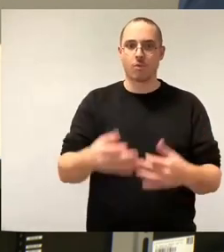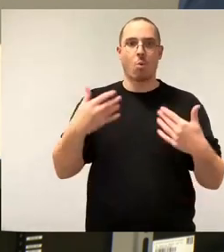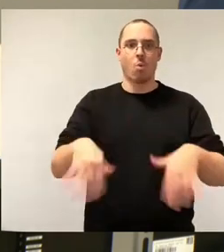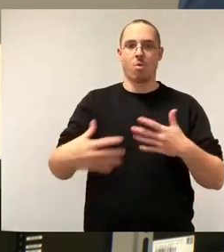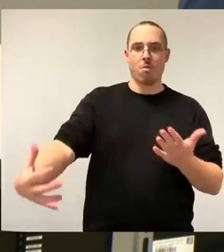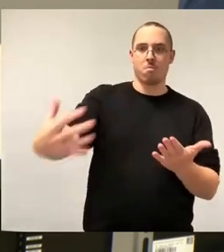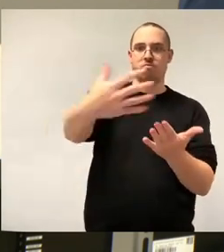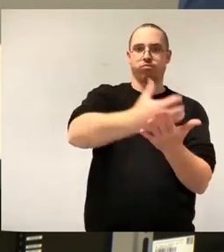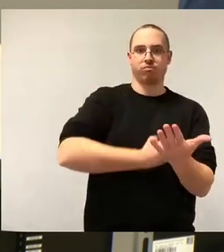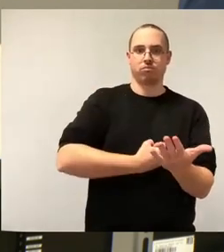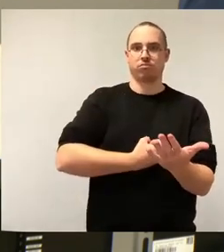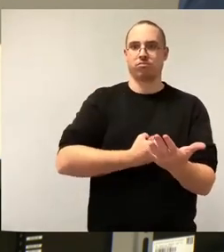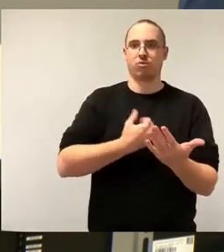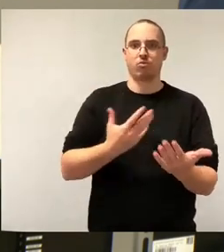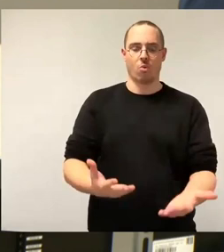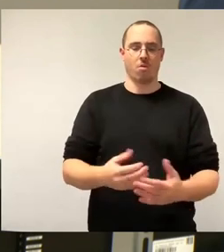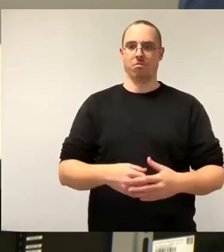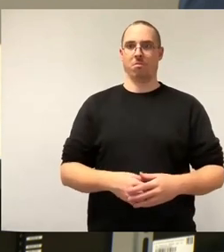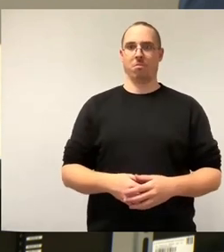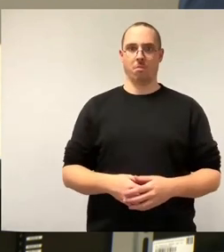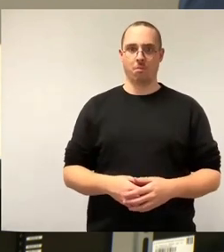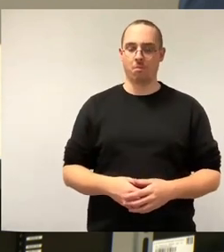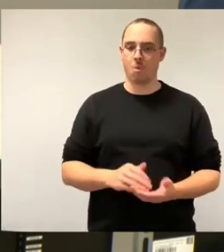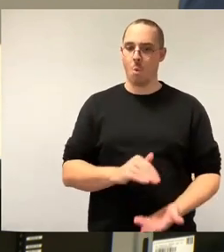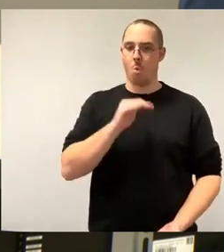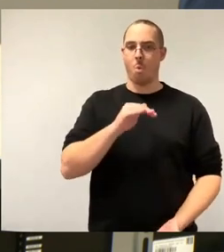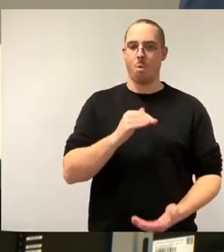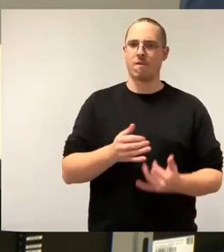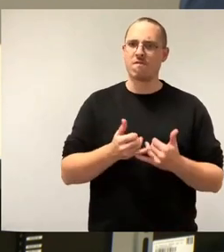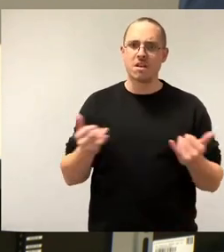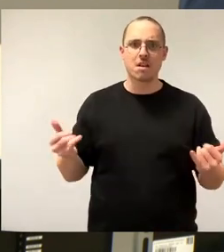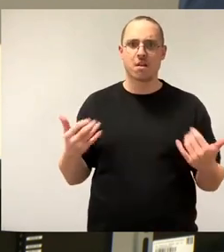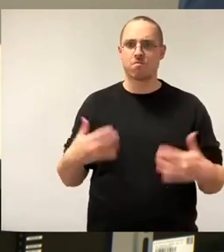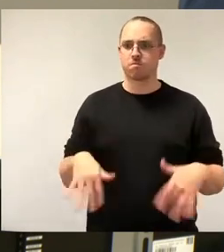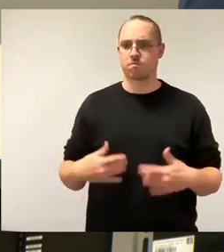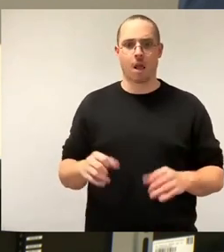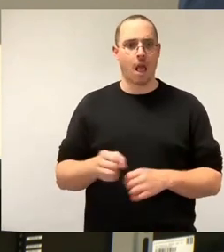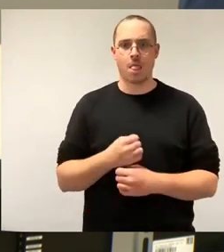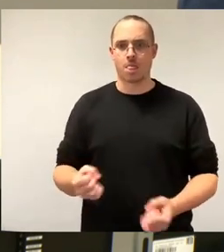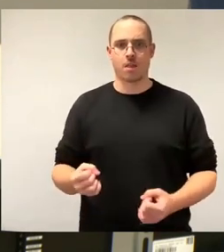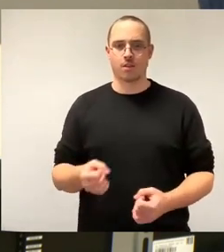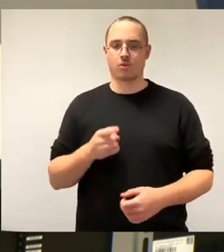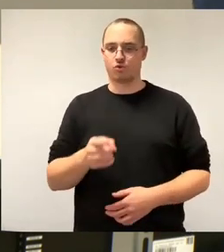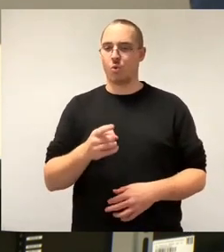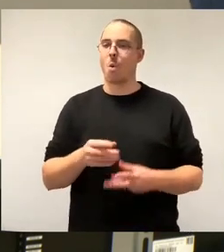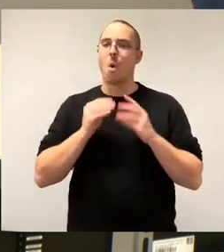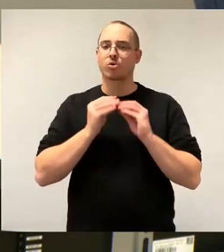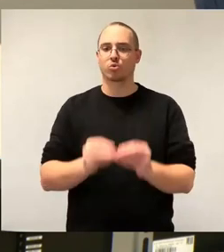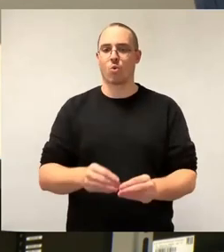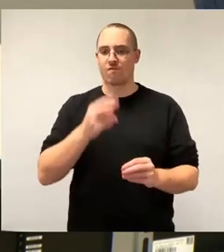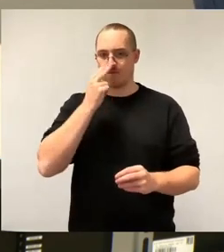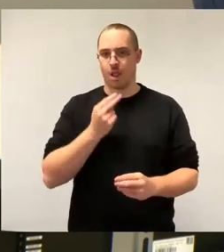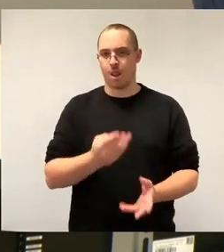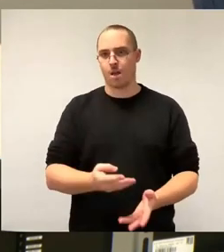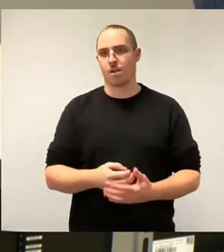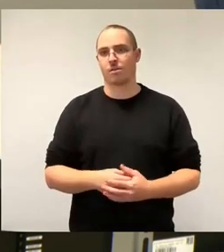ein Konstruktionsfehler. Den Konstruktionsfehler haben wir bei den technischen Werken mit der Sachsenenergie als Tochter und wir haben denselben Konstruktionsfehler zum Beispiel bei